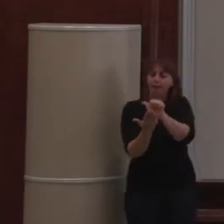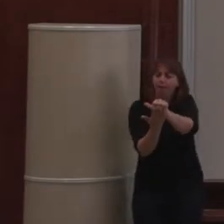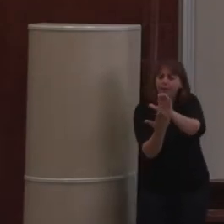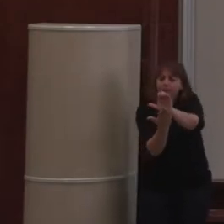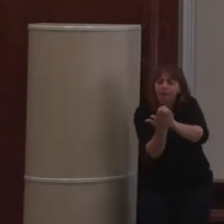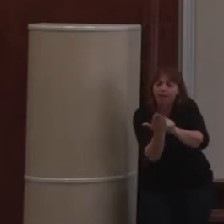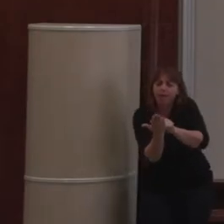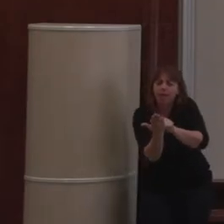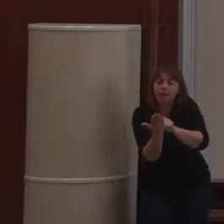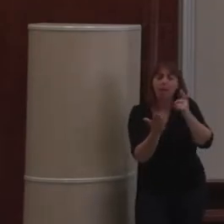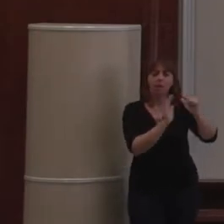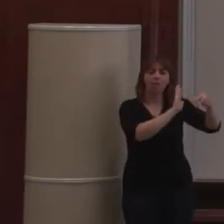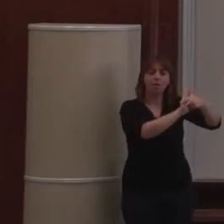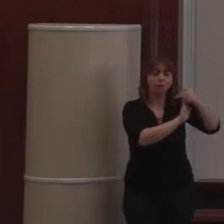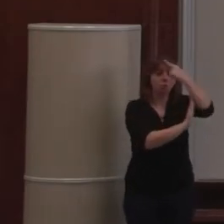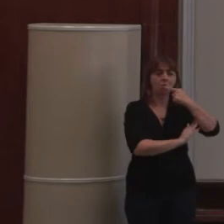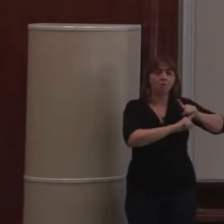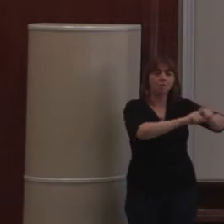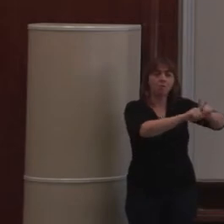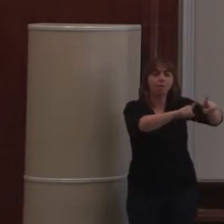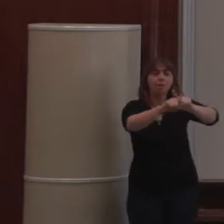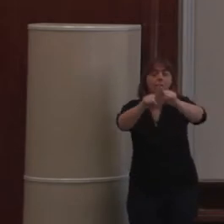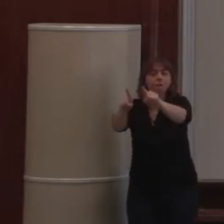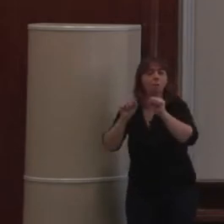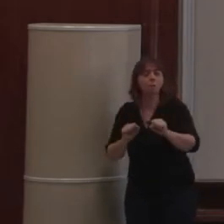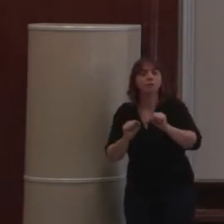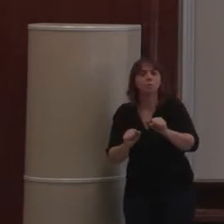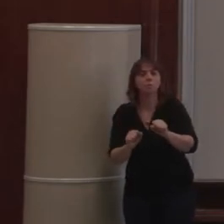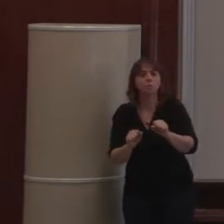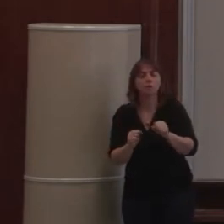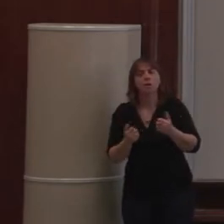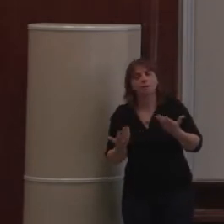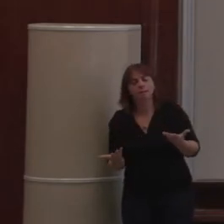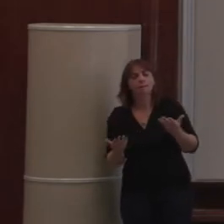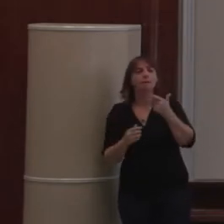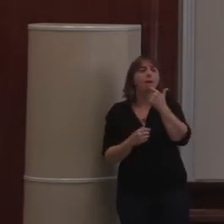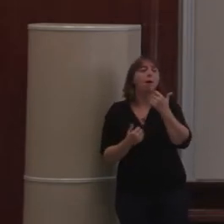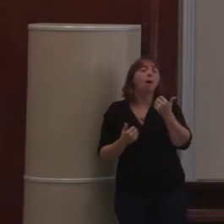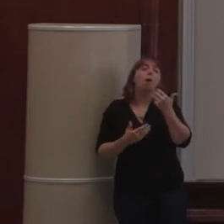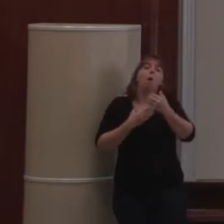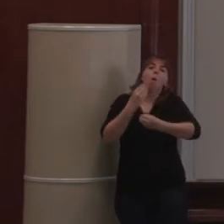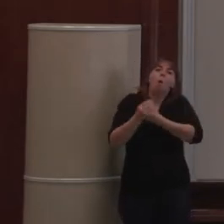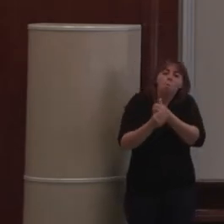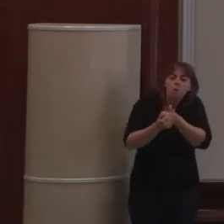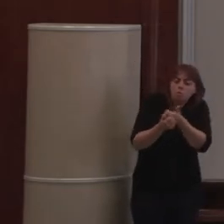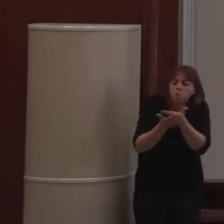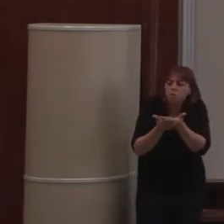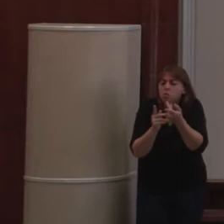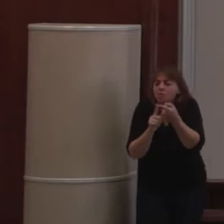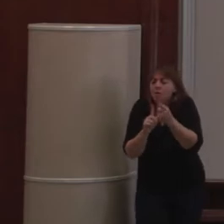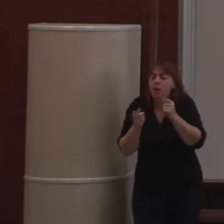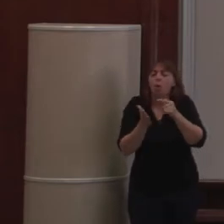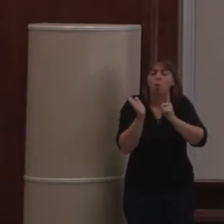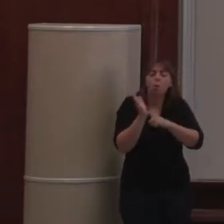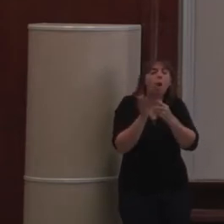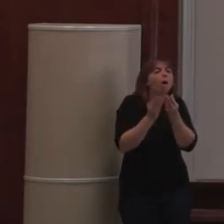ce n pas les mêmes que ceux qui valident les articles dans telle ou autre catégorie. Bon, alors d'accord. Alors, sauf si c'est dans tel cas particulier. Là, il faut lui conférer le